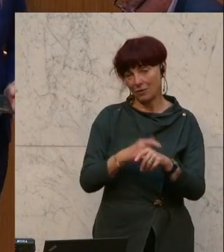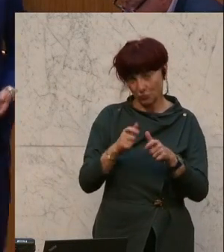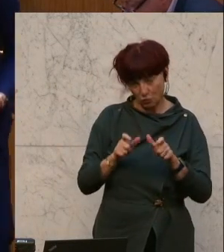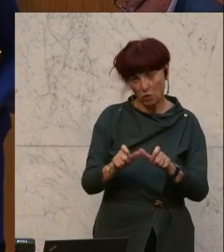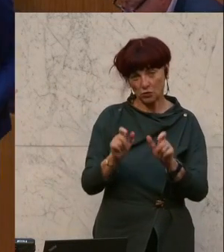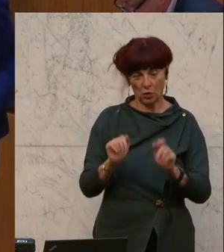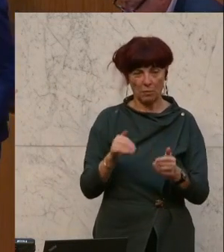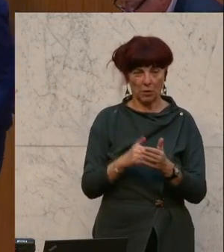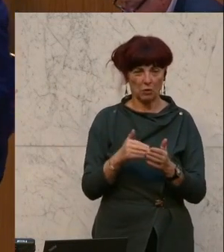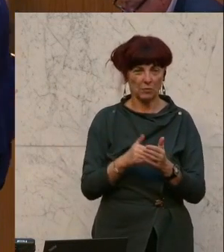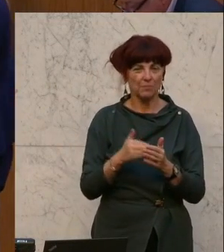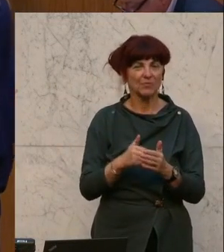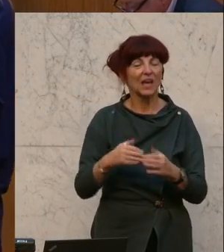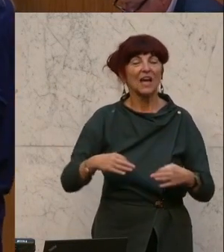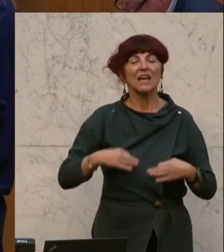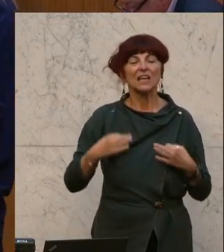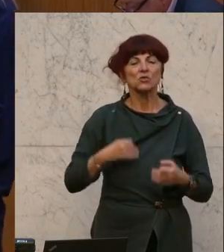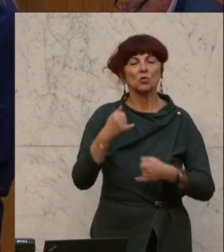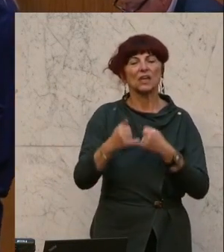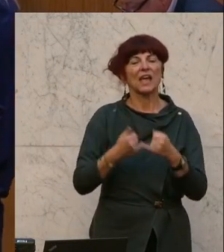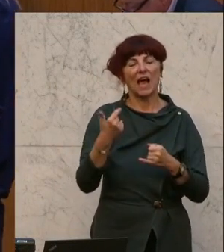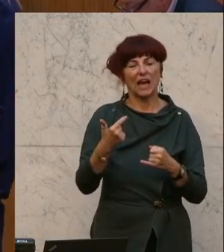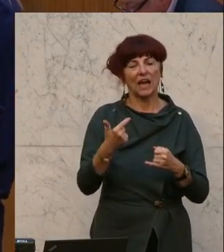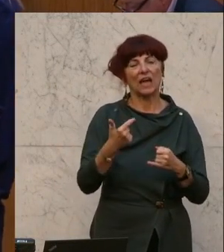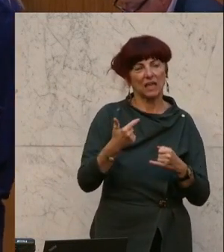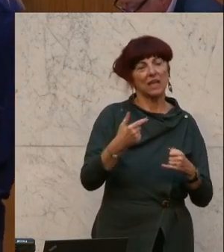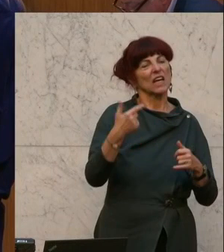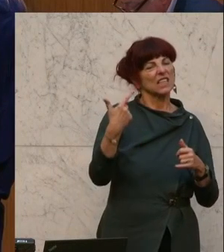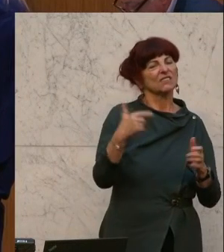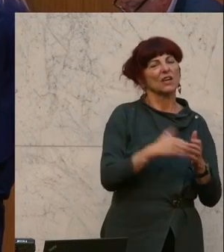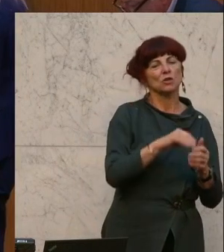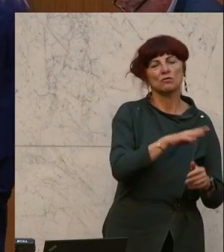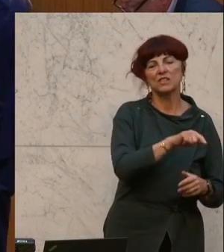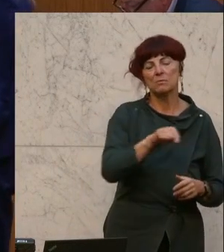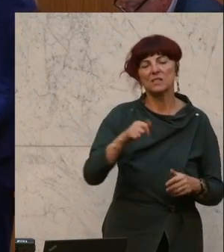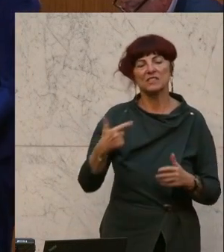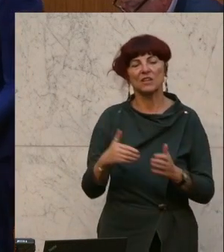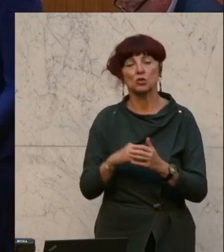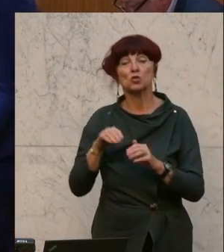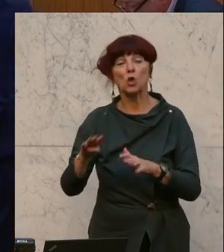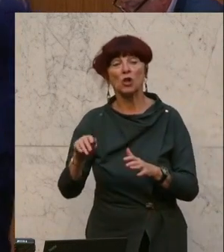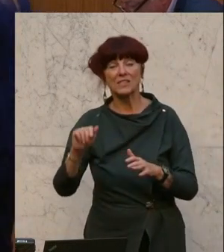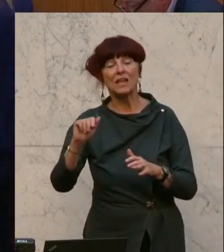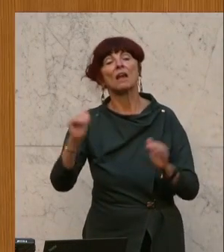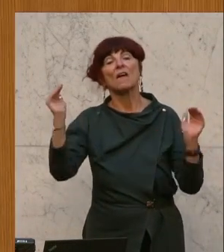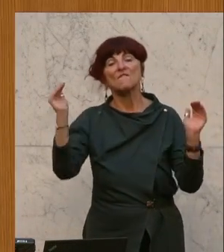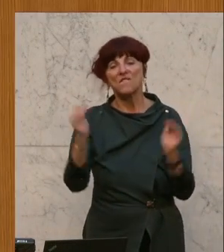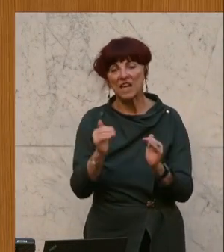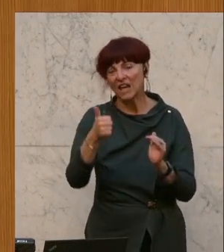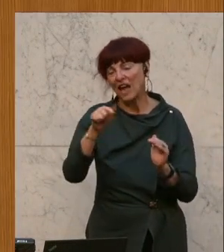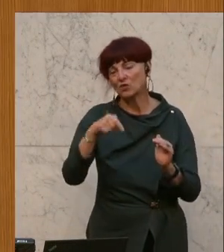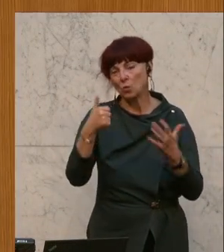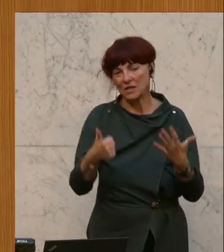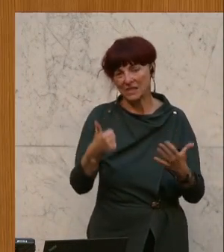Jahre, das haben wir heute schon gehört, ist in Österreich zwischen 2014 und 2019 sogar um 1,6 Jahre gesunken. Eine